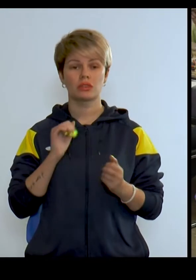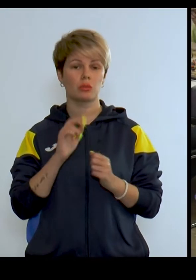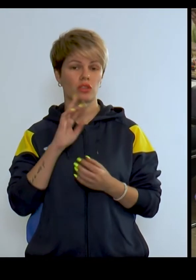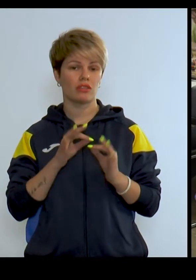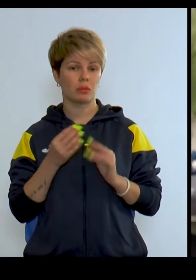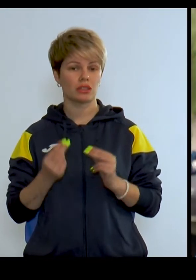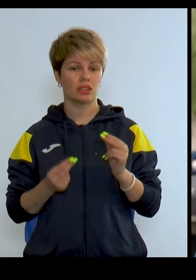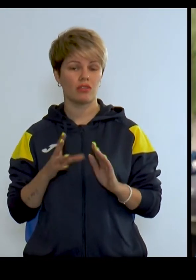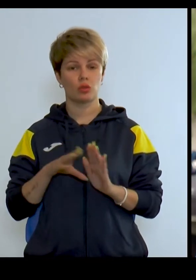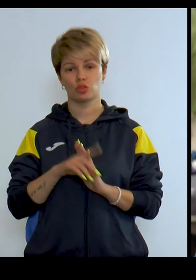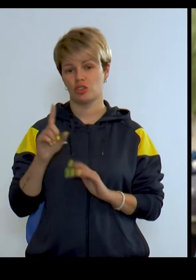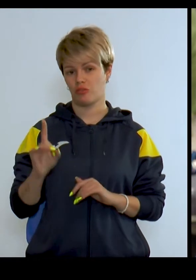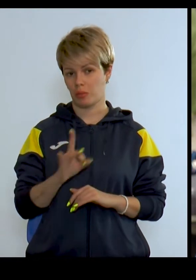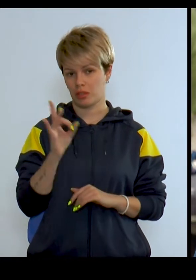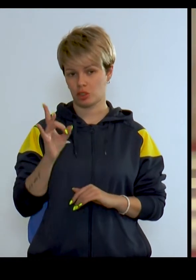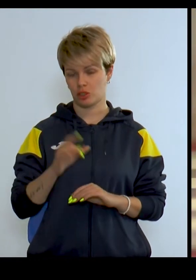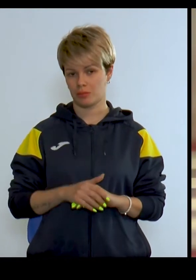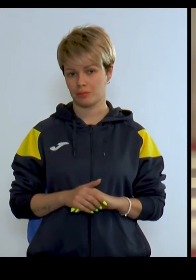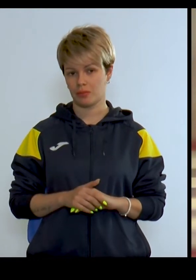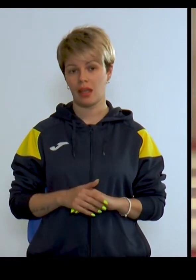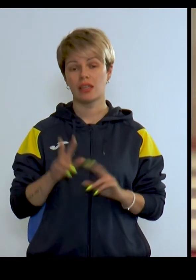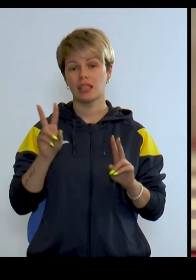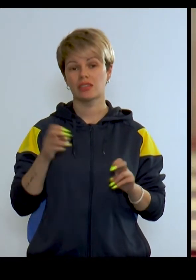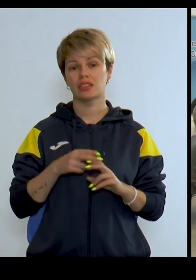Дякую за перегляд!